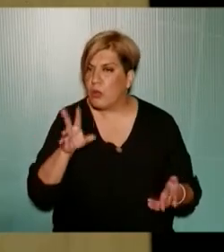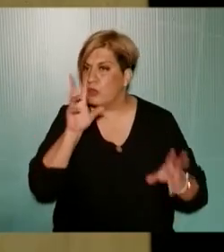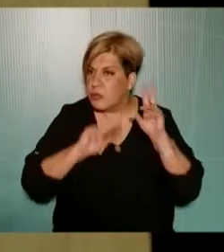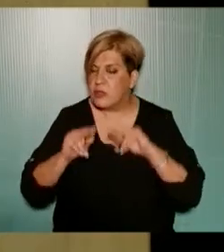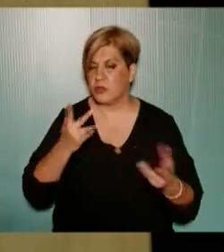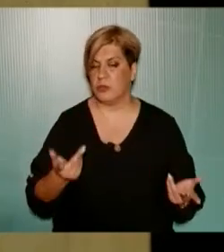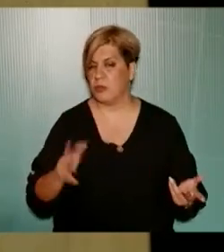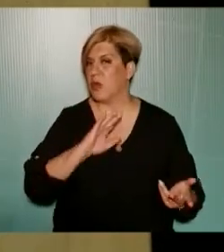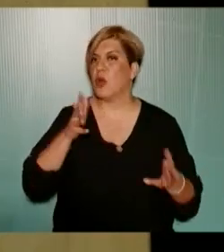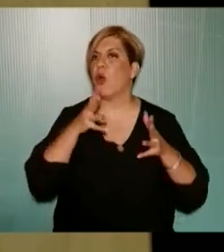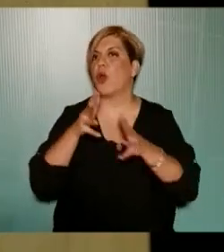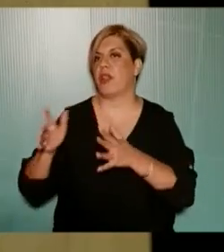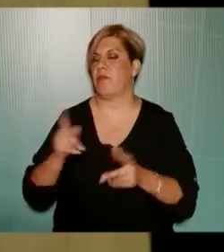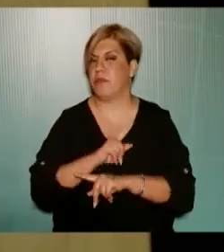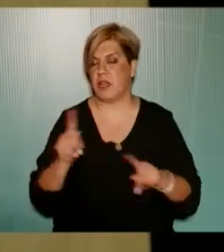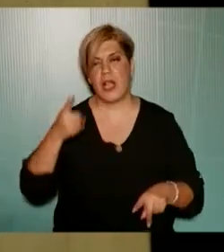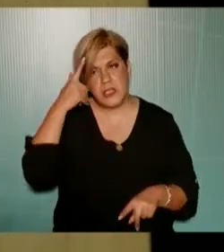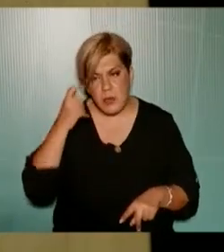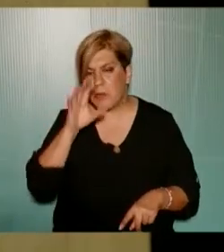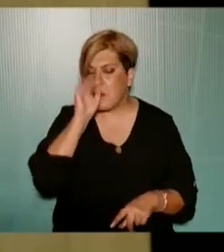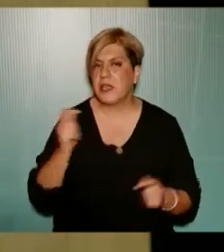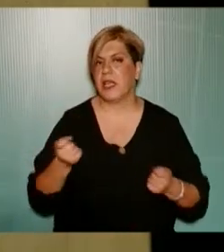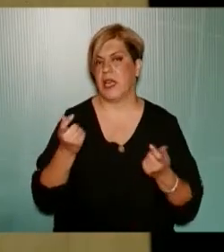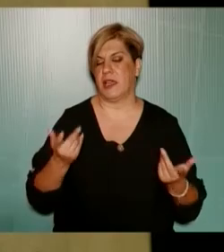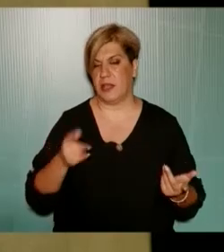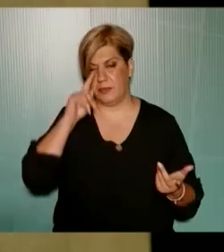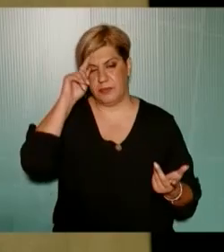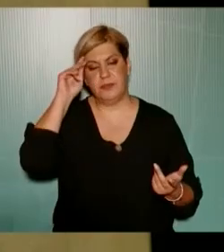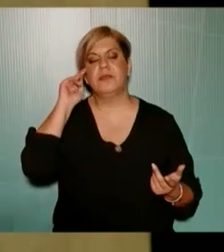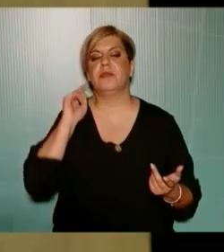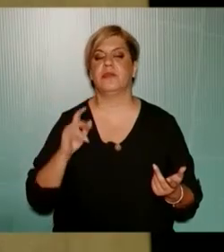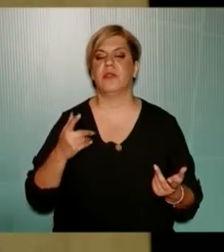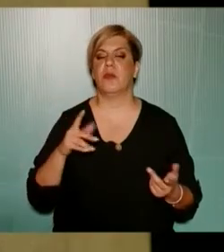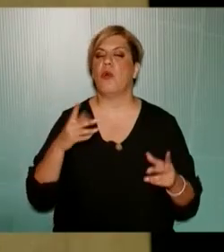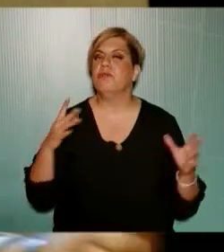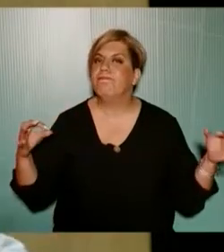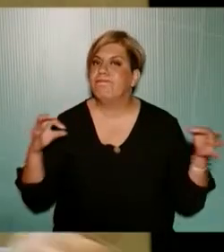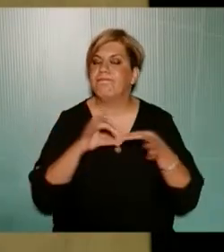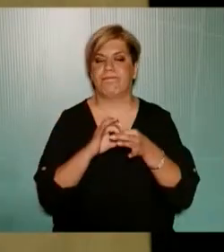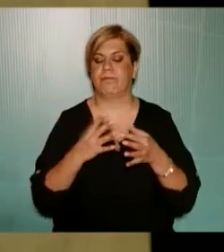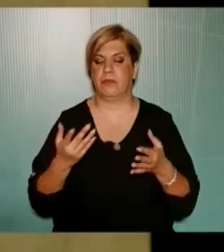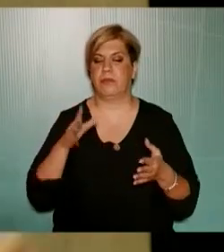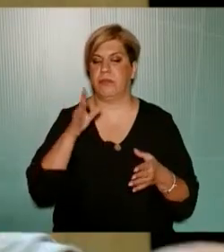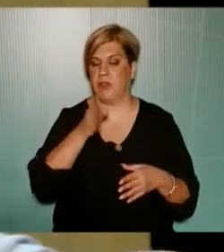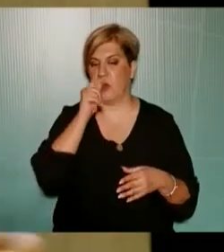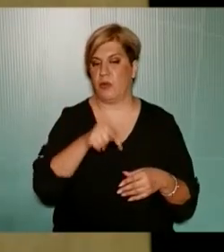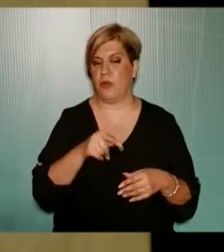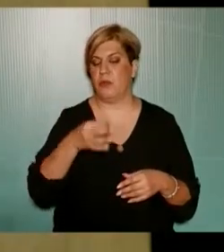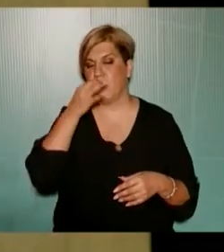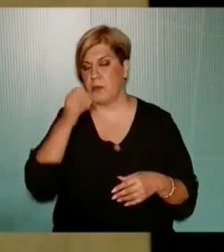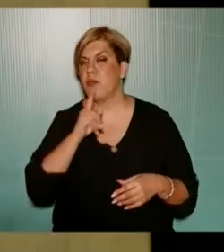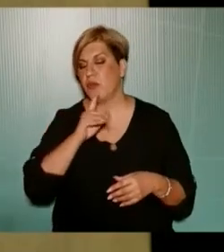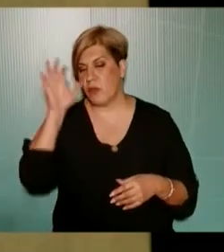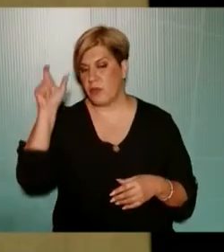συζητήσουμε για να μην κοροϊδεύουμε και να ξέρουμε πραγματικά τι γίνεται πώς συνάδει αυτό με το φαινόμενο που αναφέρθηκε και ο